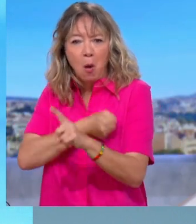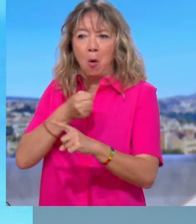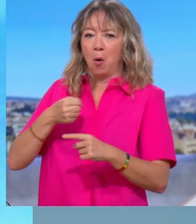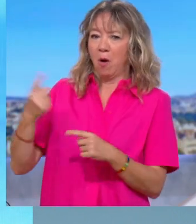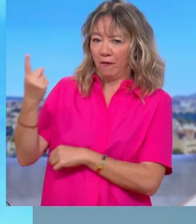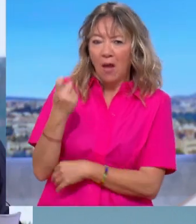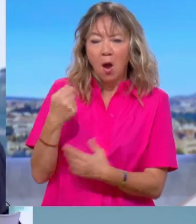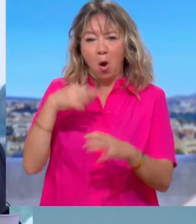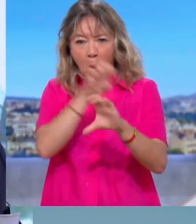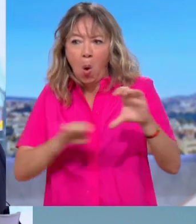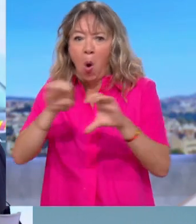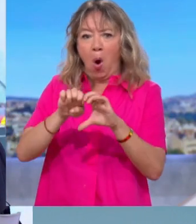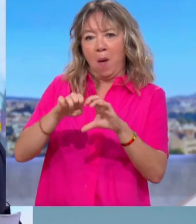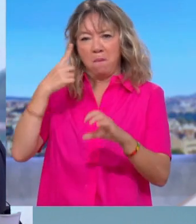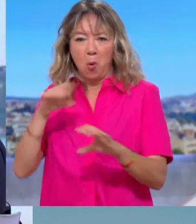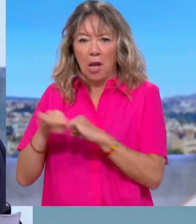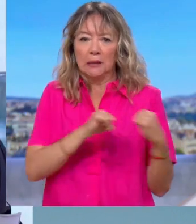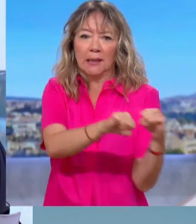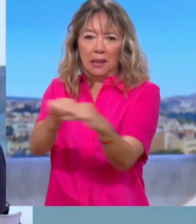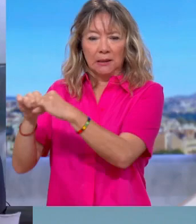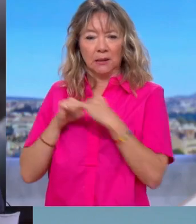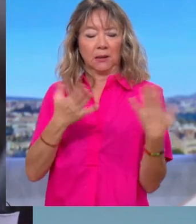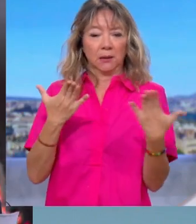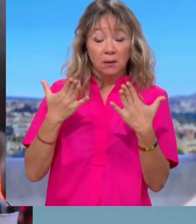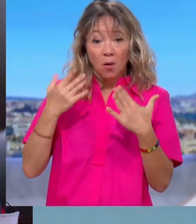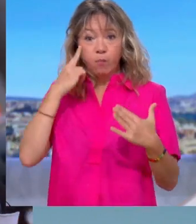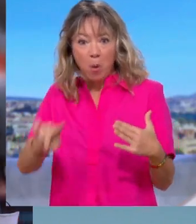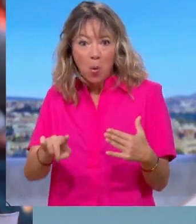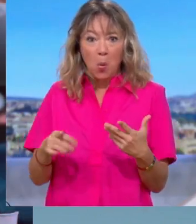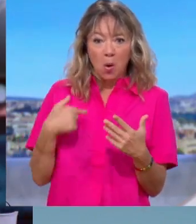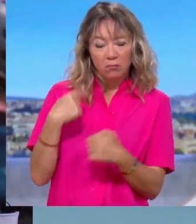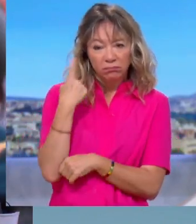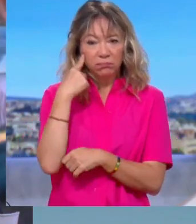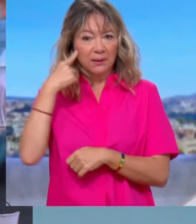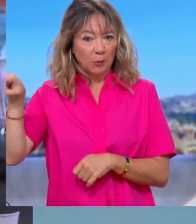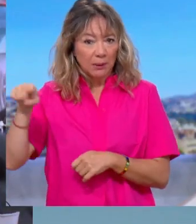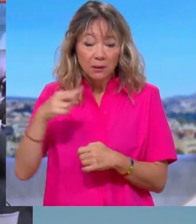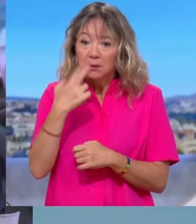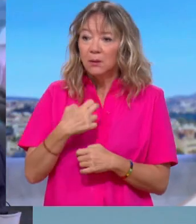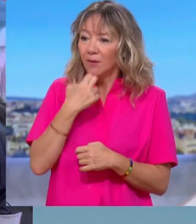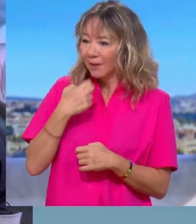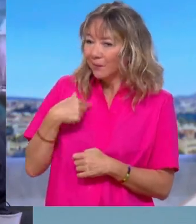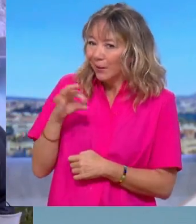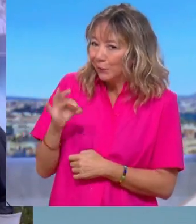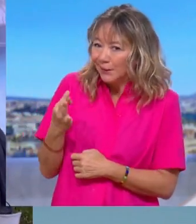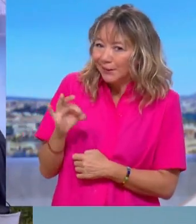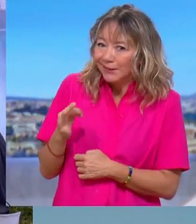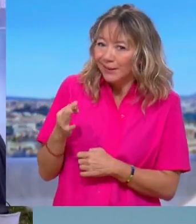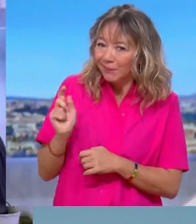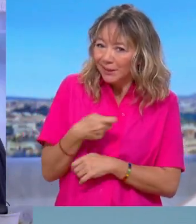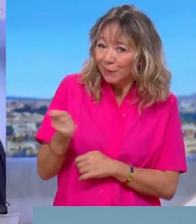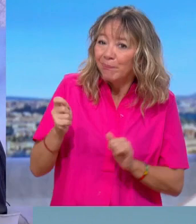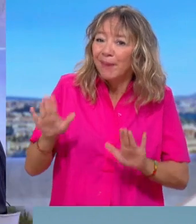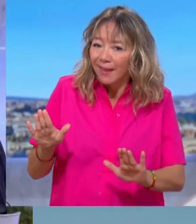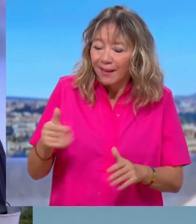fracasser ceux avec quoi ils ne sont pas d'accord au nom de la désobéissance civile. Vous partagez ? J'y viens, mais simplement, si on